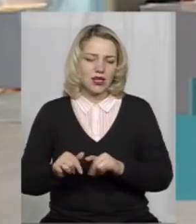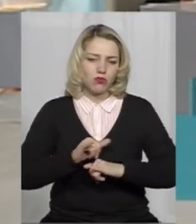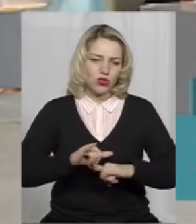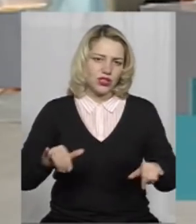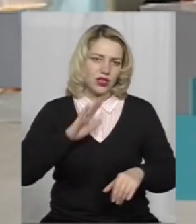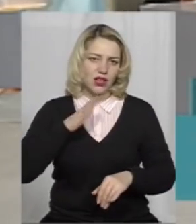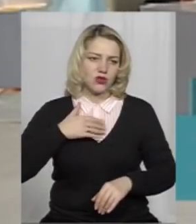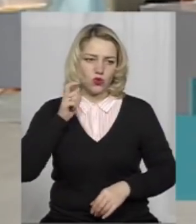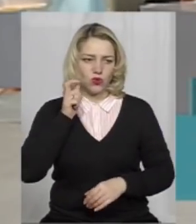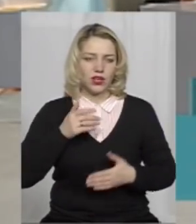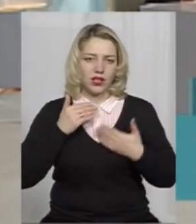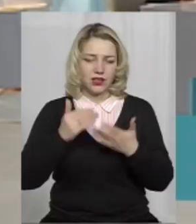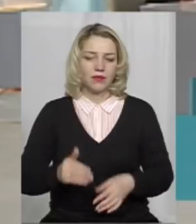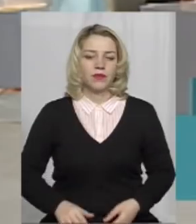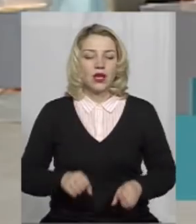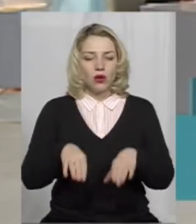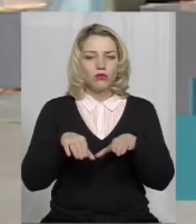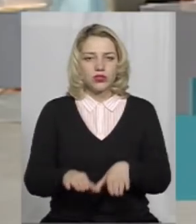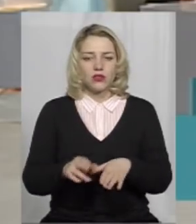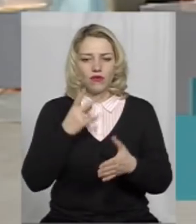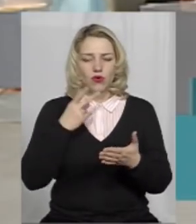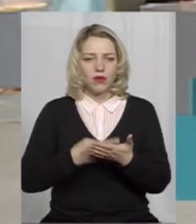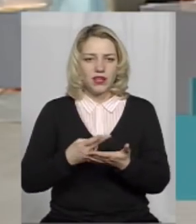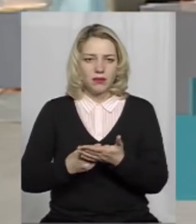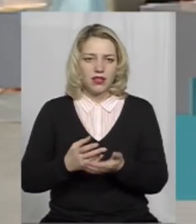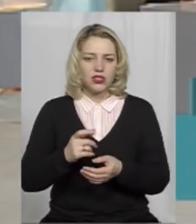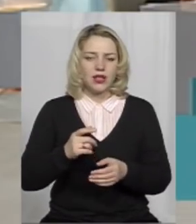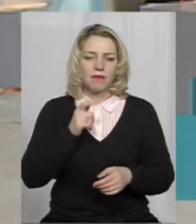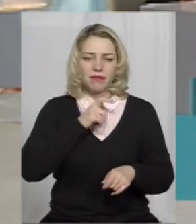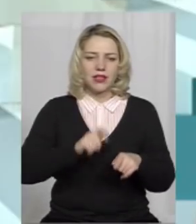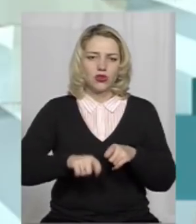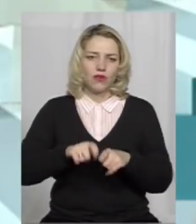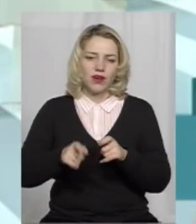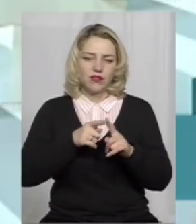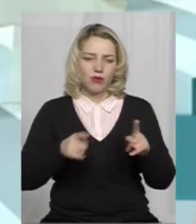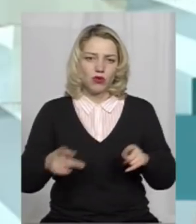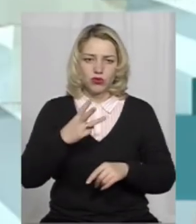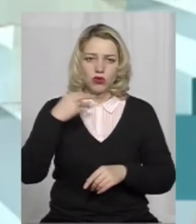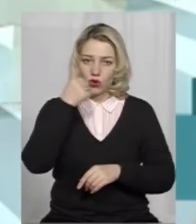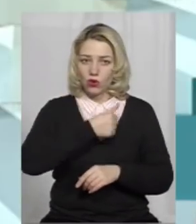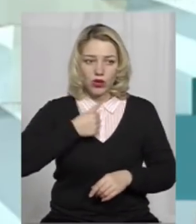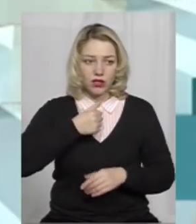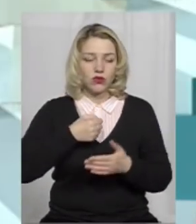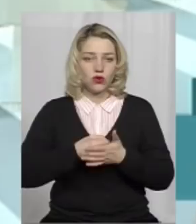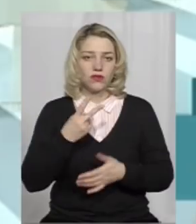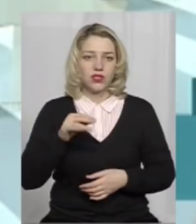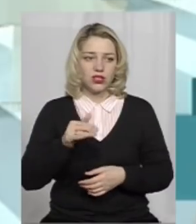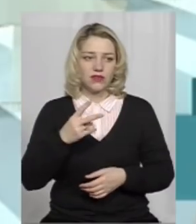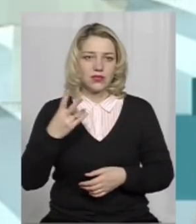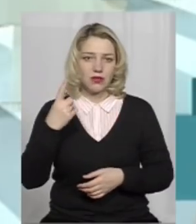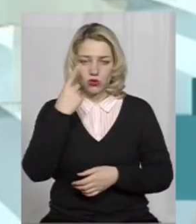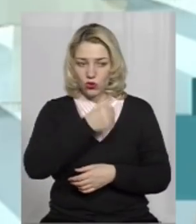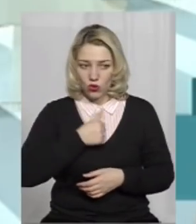вчителів? Дякую. Постановою передбачено пілотування впродовж трьох років, до 2021